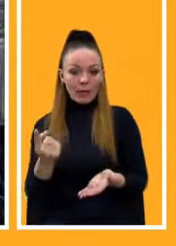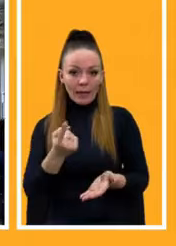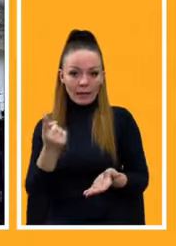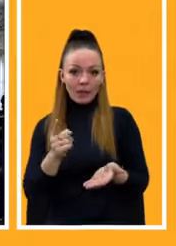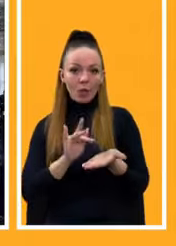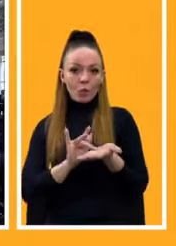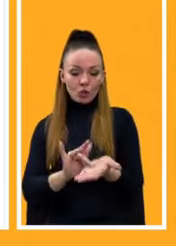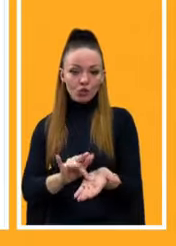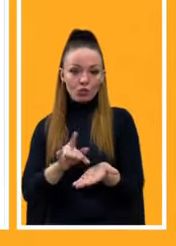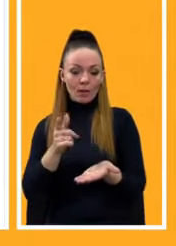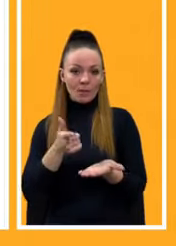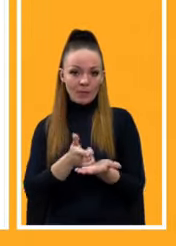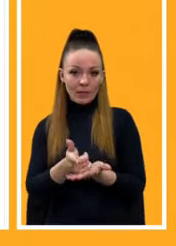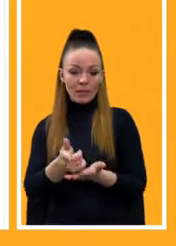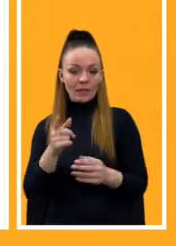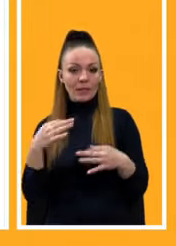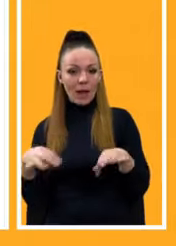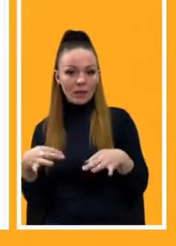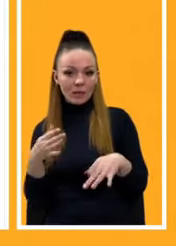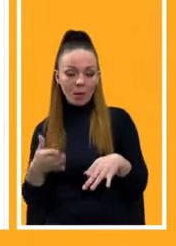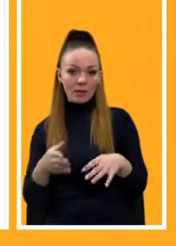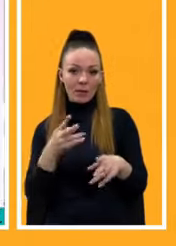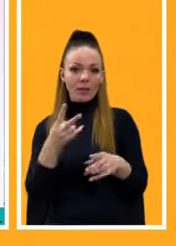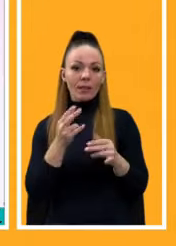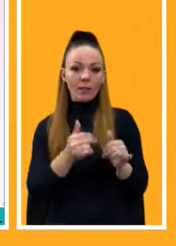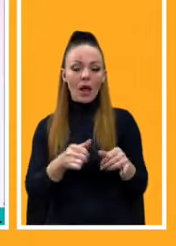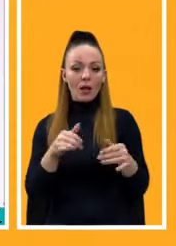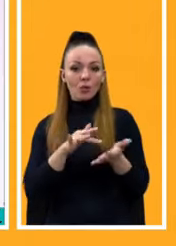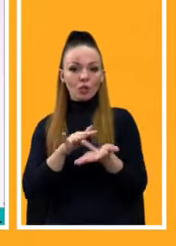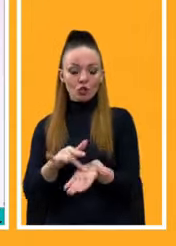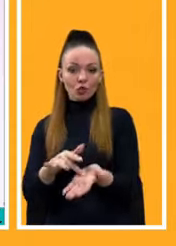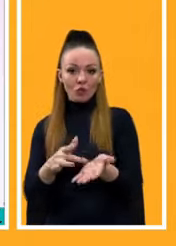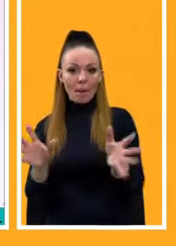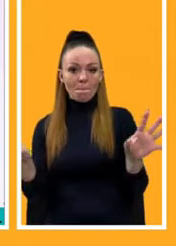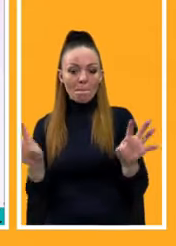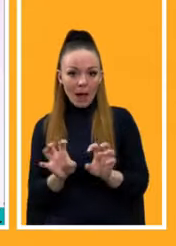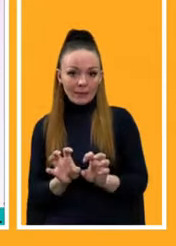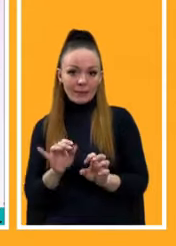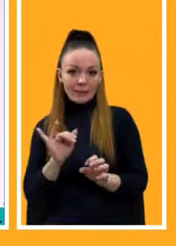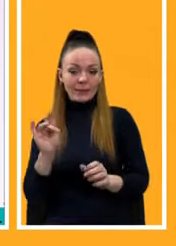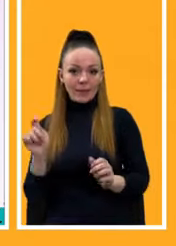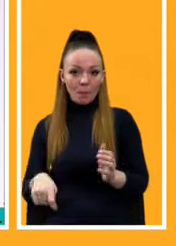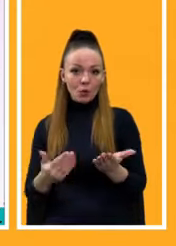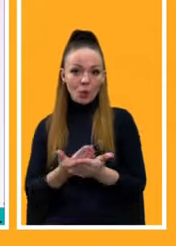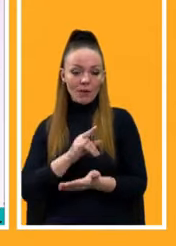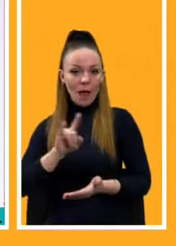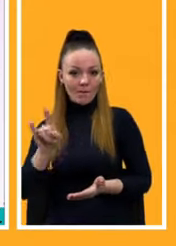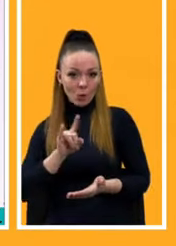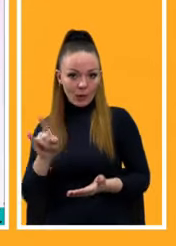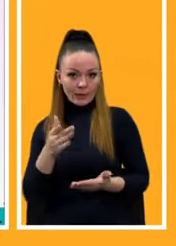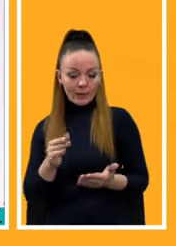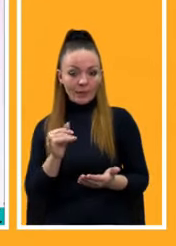навігація, транспортна та рекреаційна інфраструктура для туристичних магнітів, запуск нових авіарейсів. І, до речі,